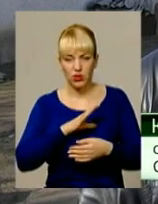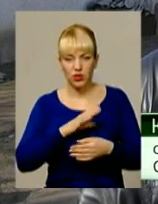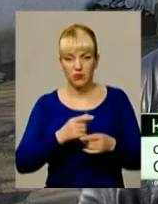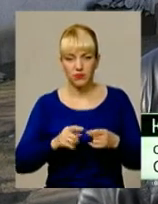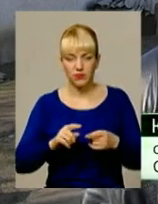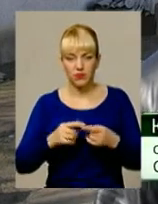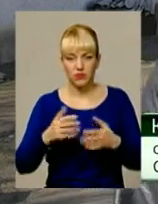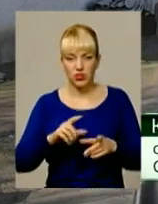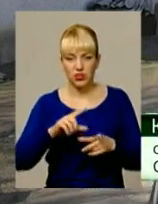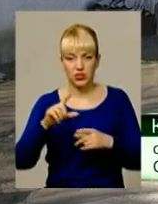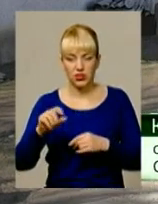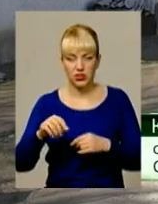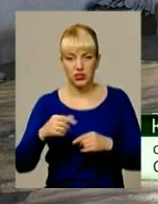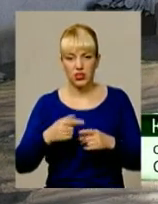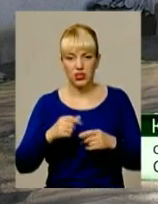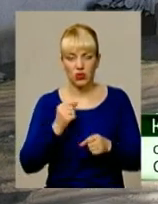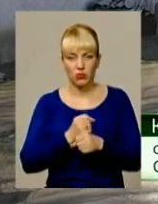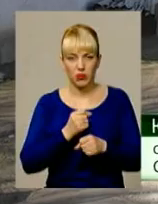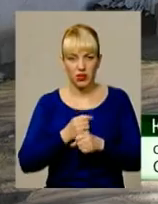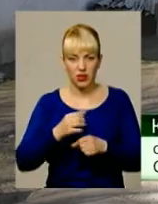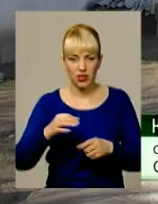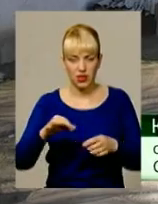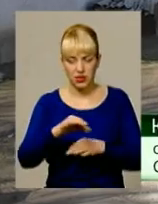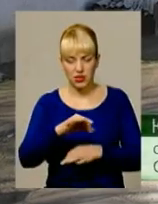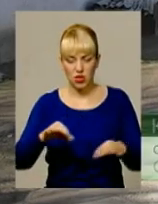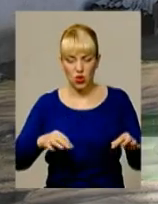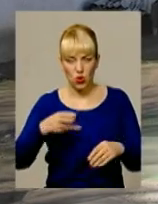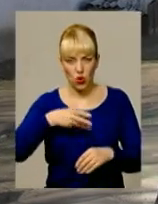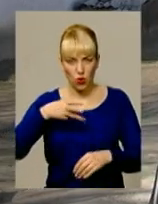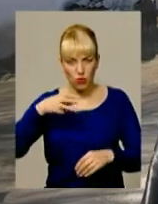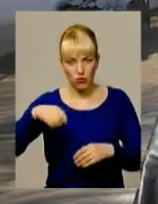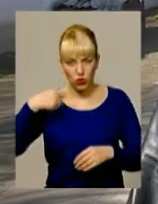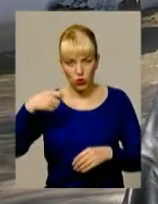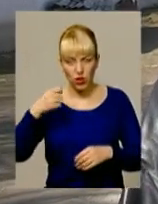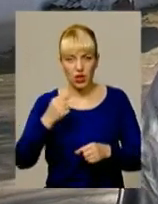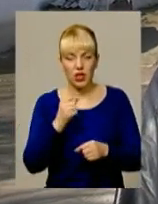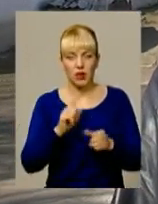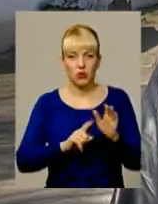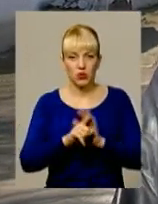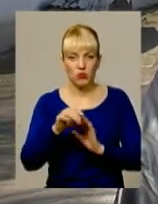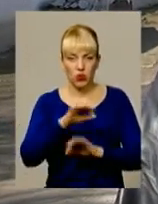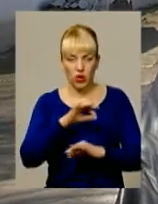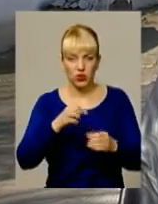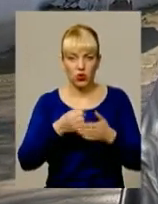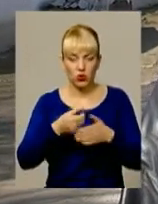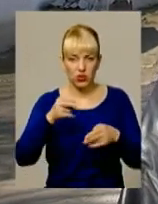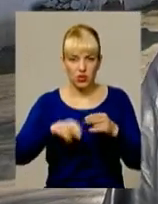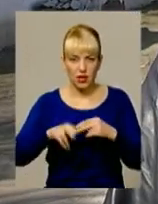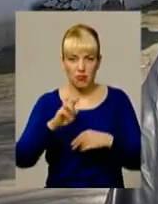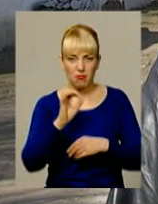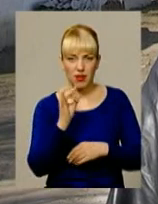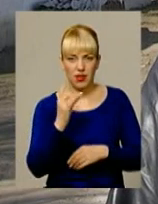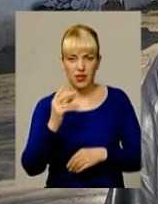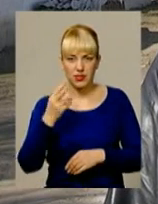були, то ми вже їздили, сьомку робили і почали вже, проєкт вже, казали, до кінця місяця буде готовий, до кінця березня.